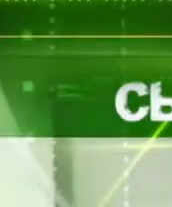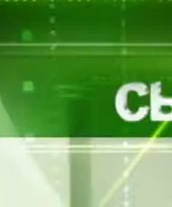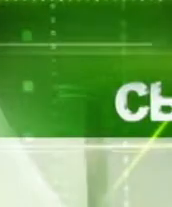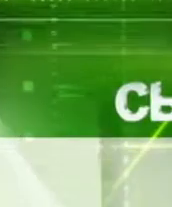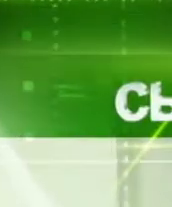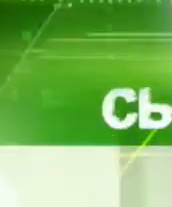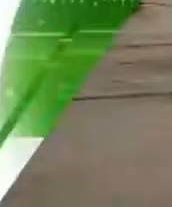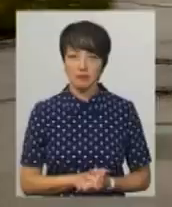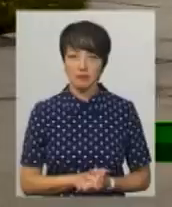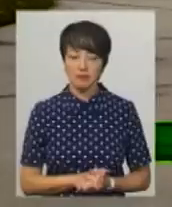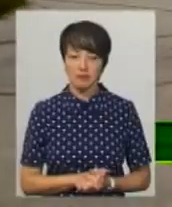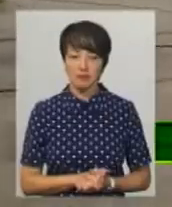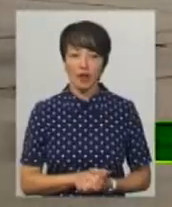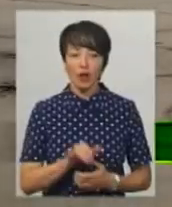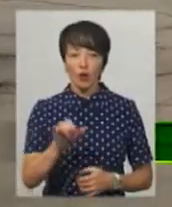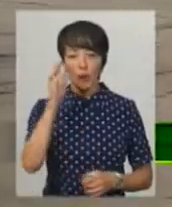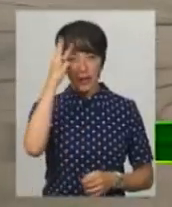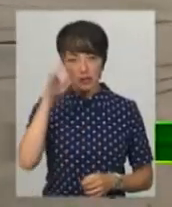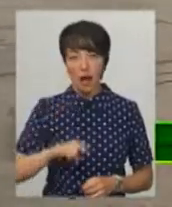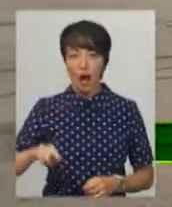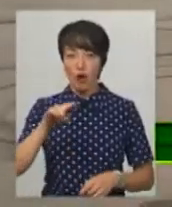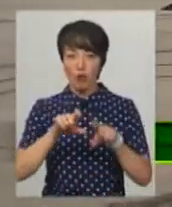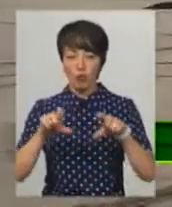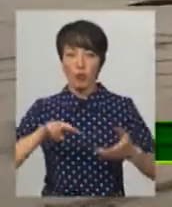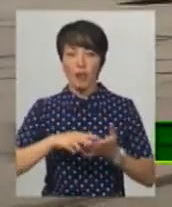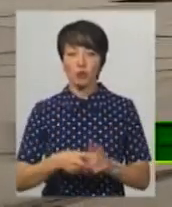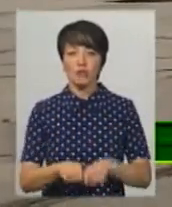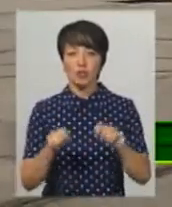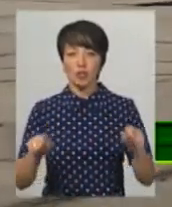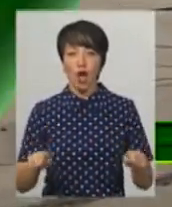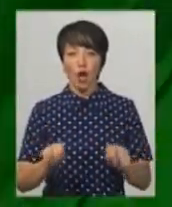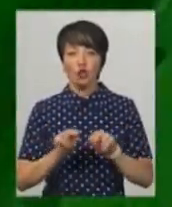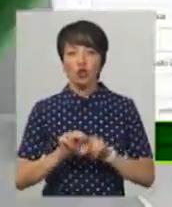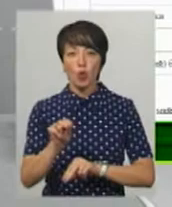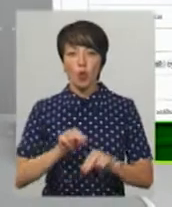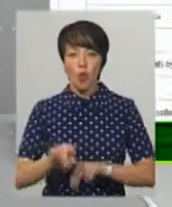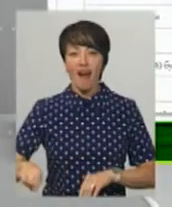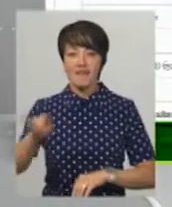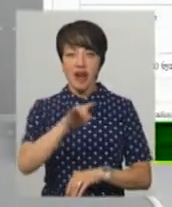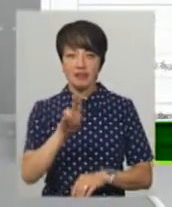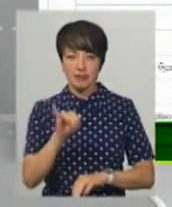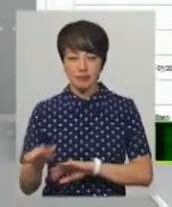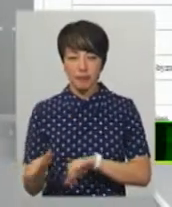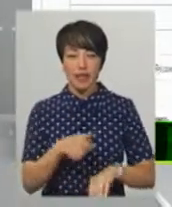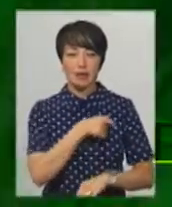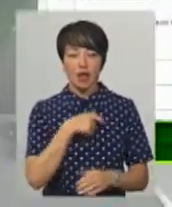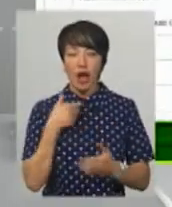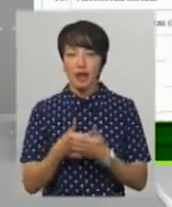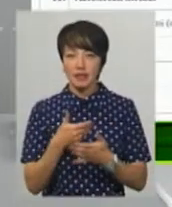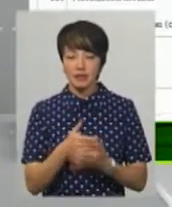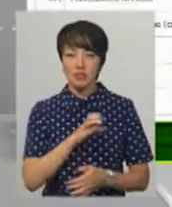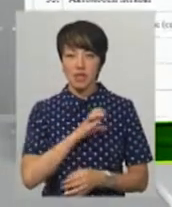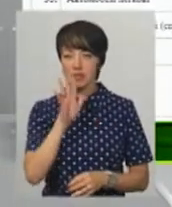Музика У Хмельницькому аеропорту планують відкривати школу авіації. Депутатську активність та